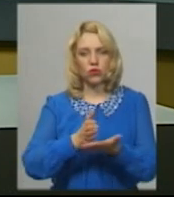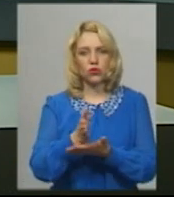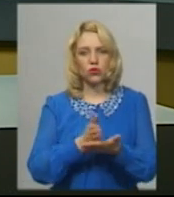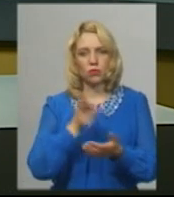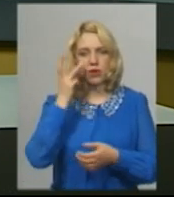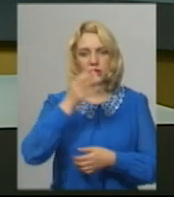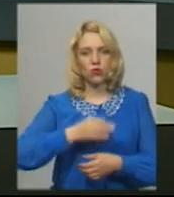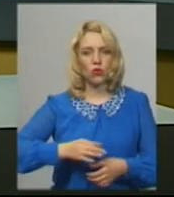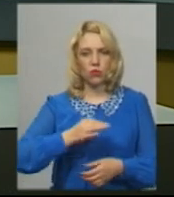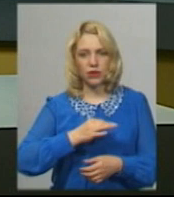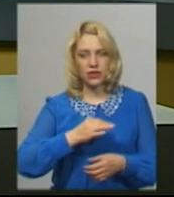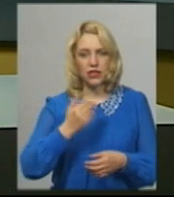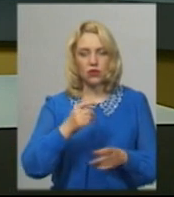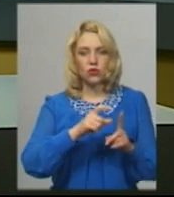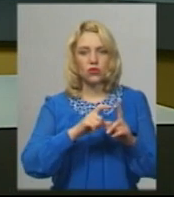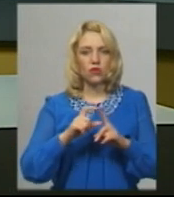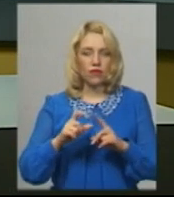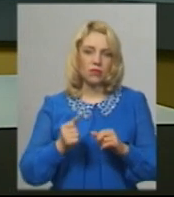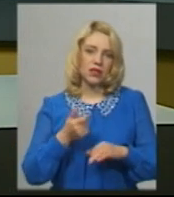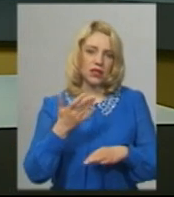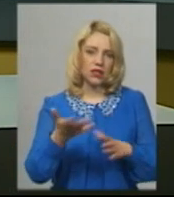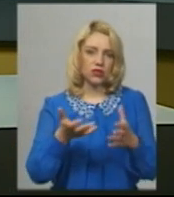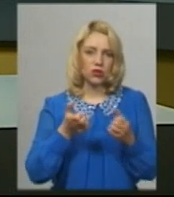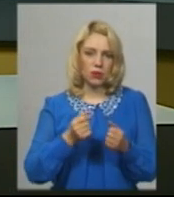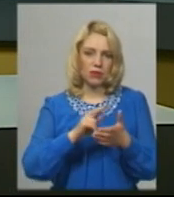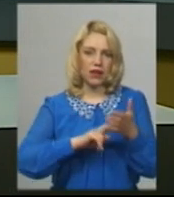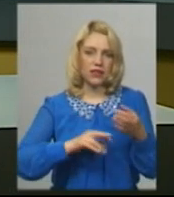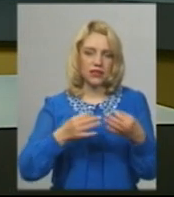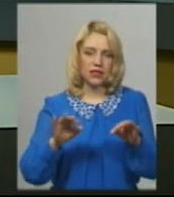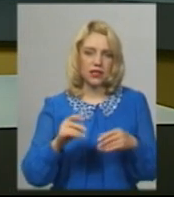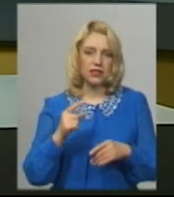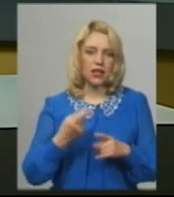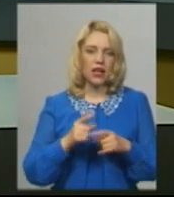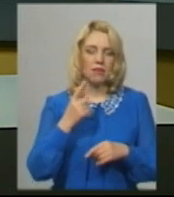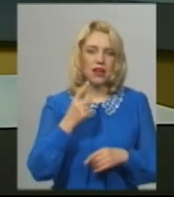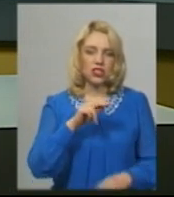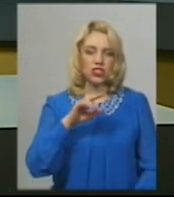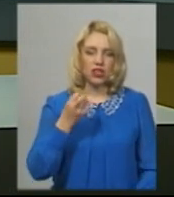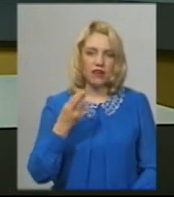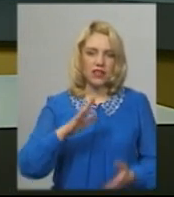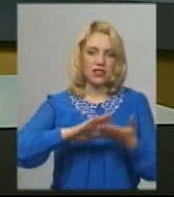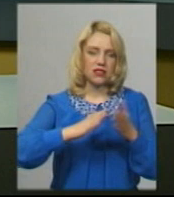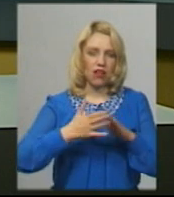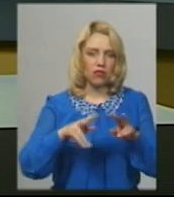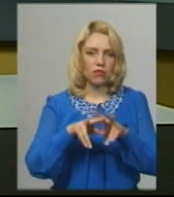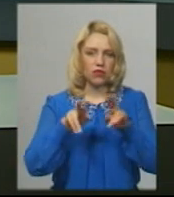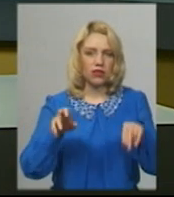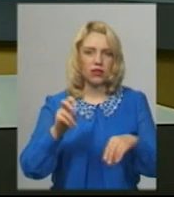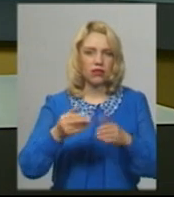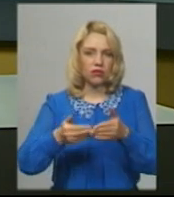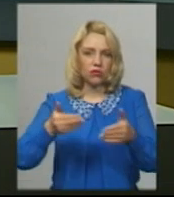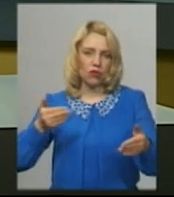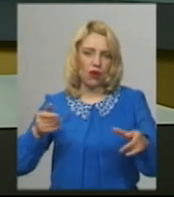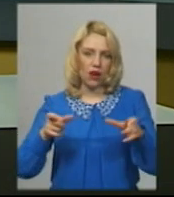області Віктор Чиж. За його словами, кількість отриманих ліцензій станом на 1 червня така ж саме, як і до початку карантину.